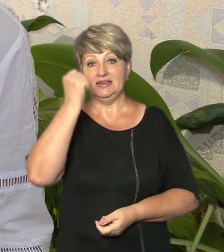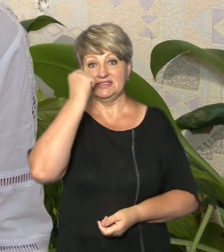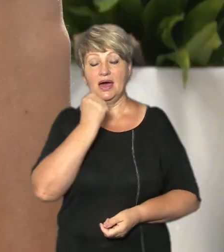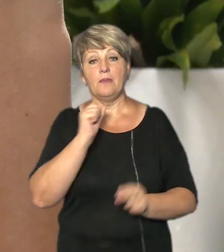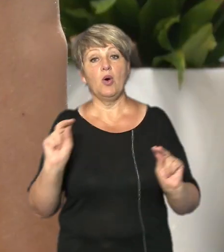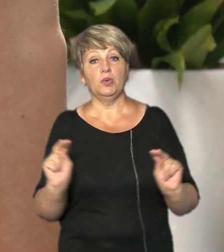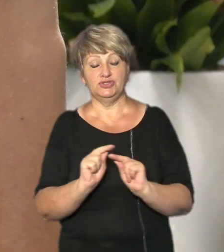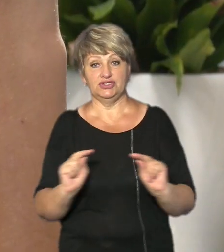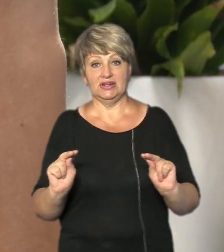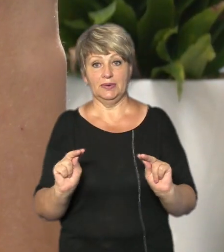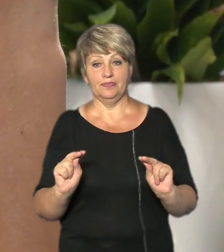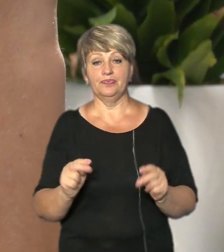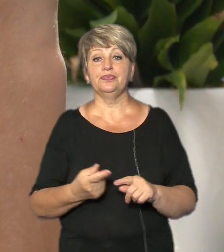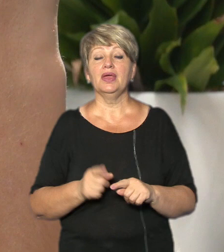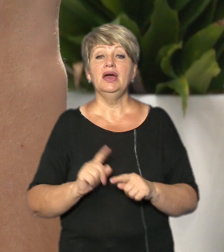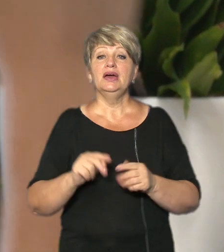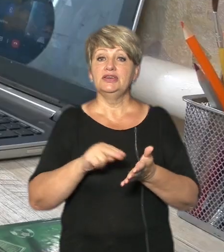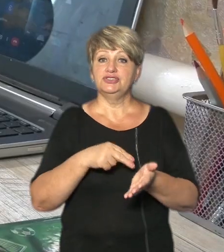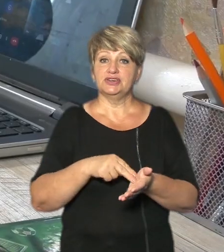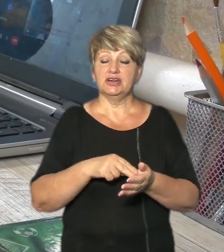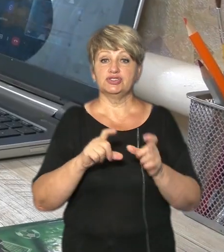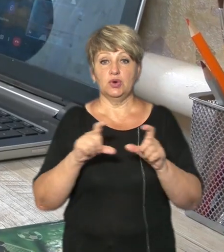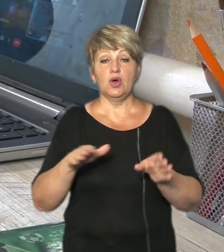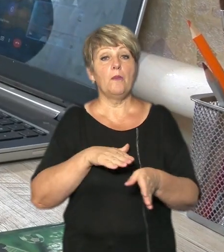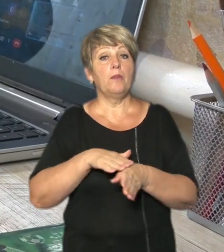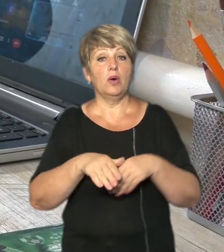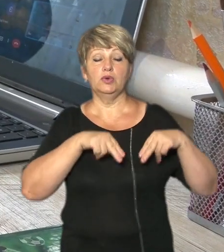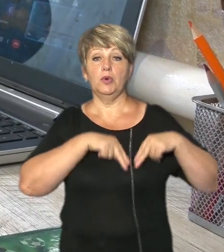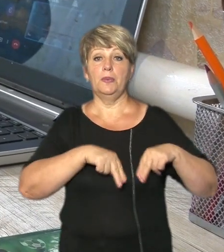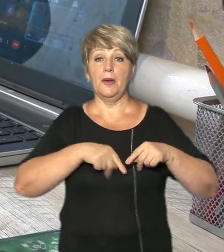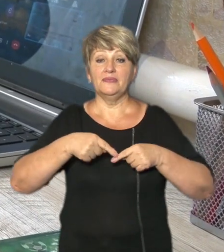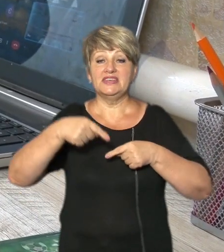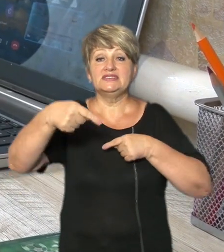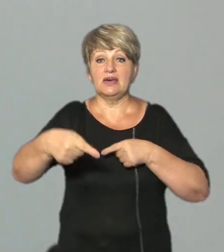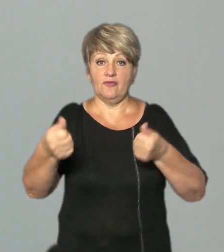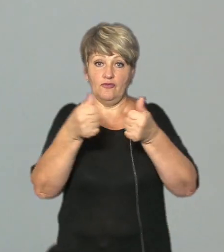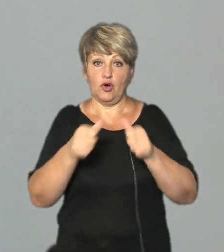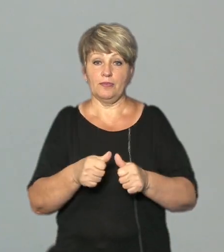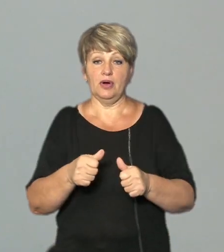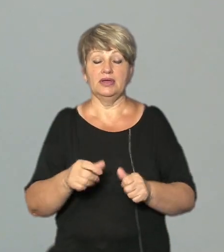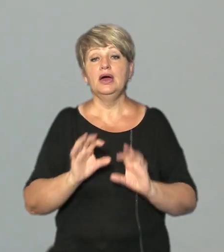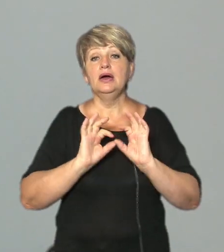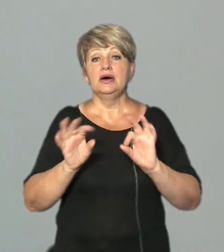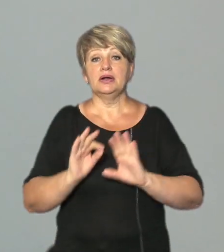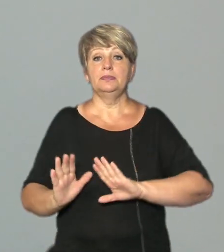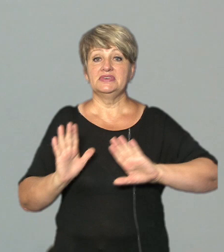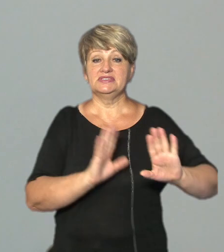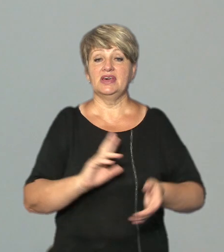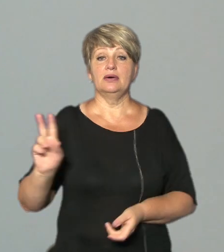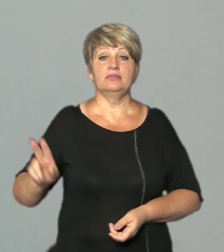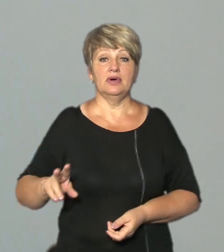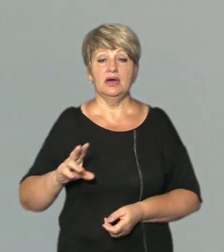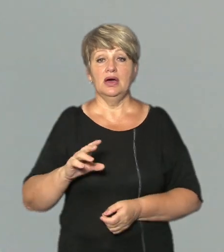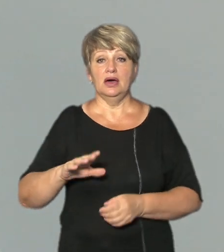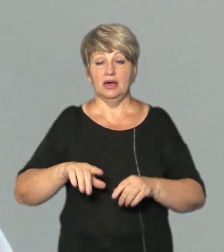вчителям чотири черкаські школи повністю працюватимуть у дистанційному форматі розповіла заступниця міського голови черкаси Анастасія